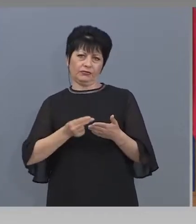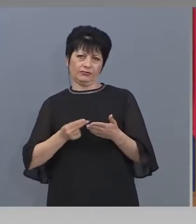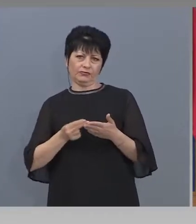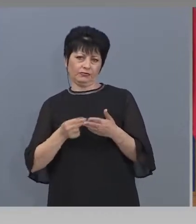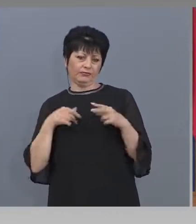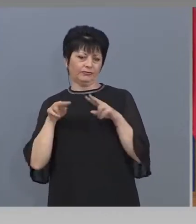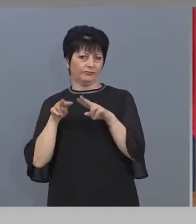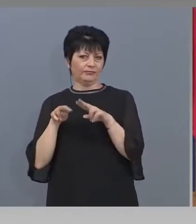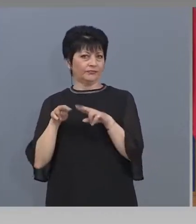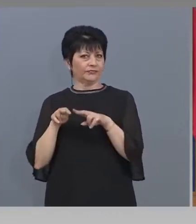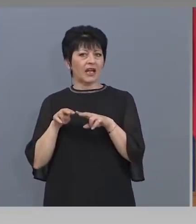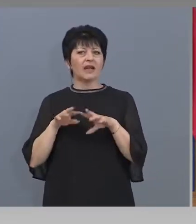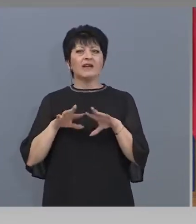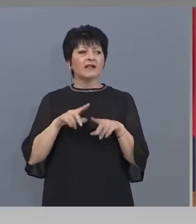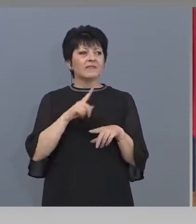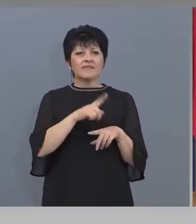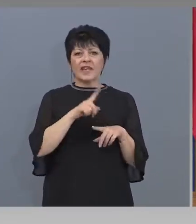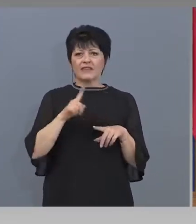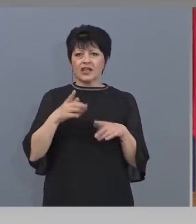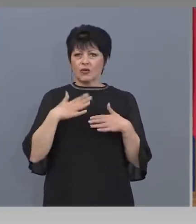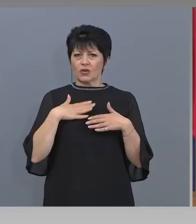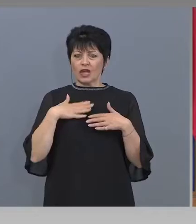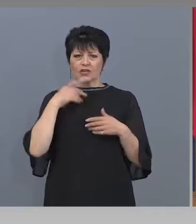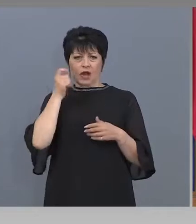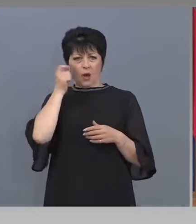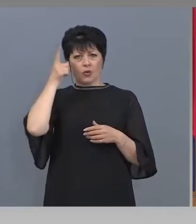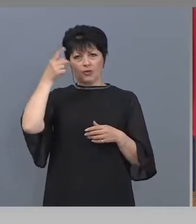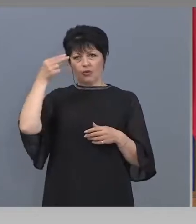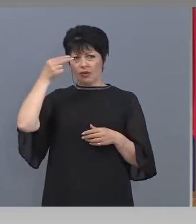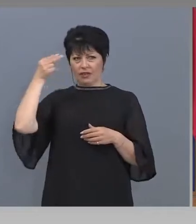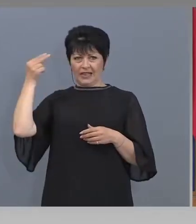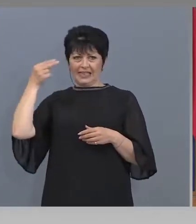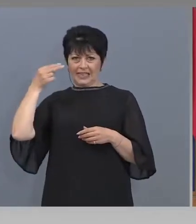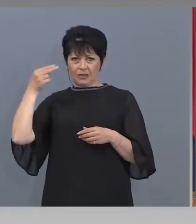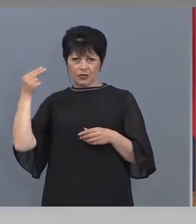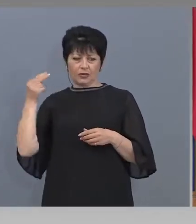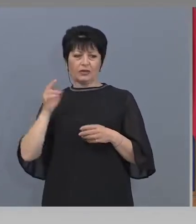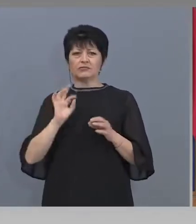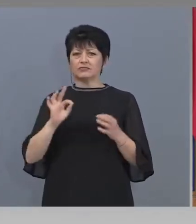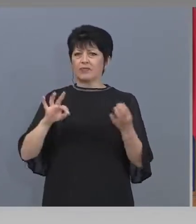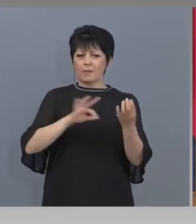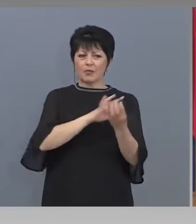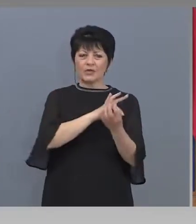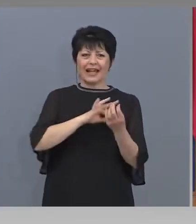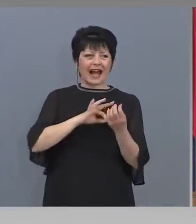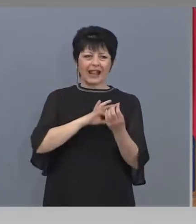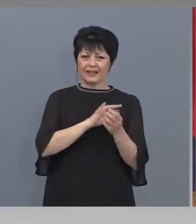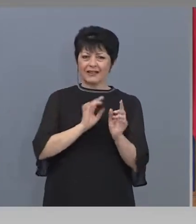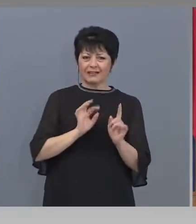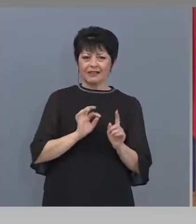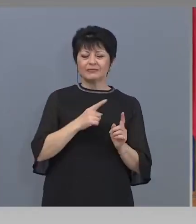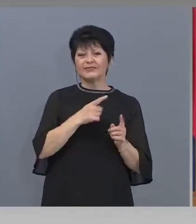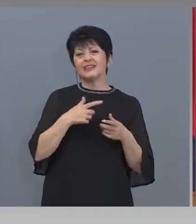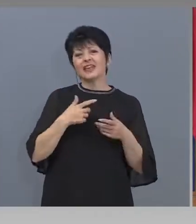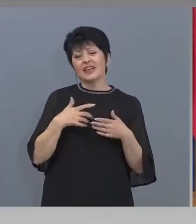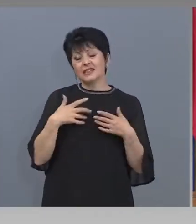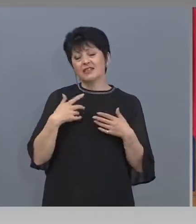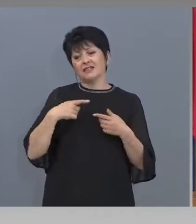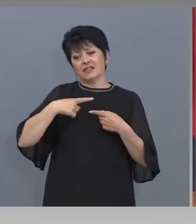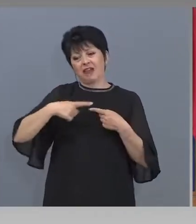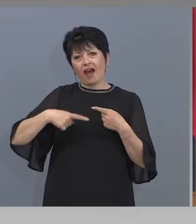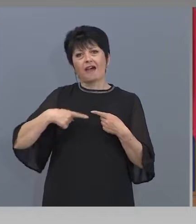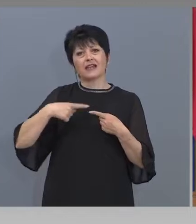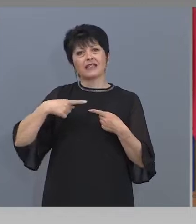нашите културни институти, особено музикално-сценични, иска да се развиват, така че в момента, в който някой стигне това, те сами ще